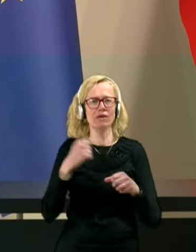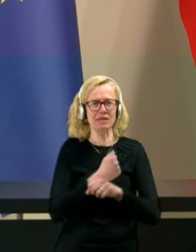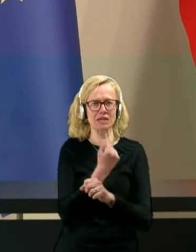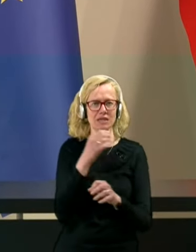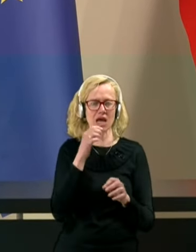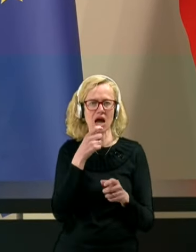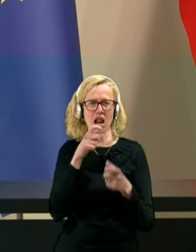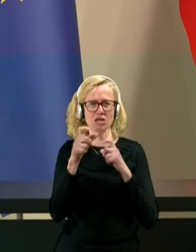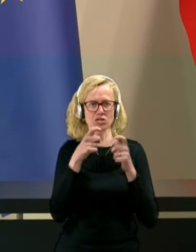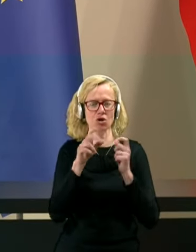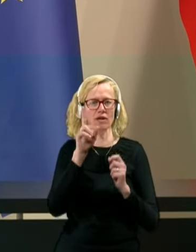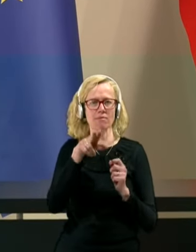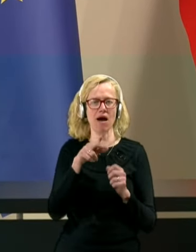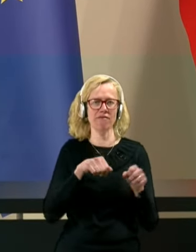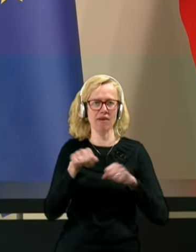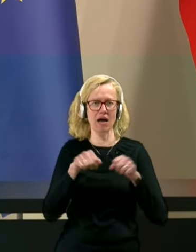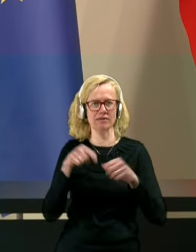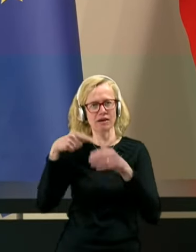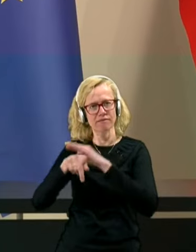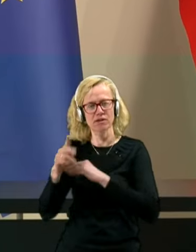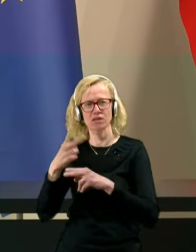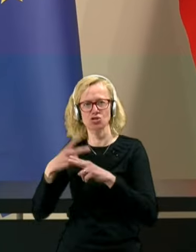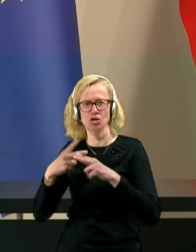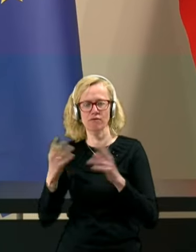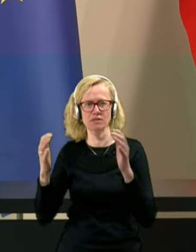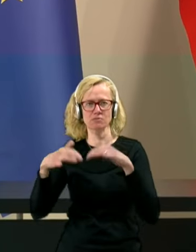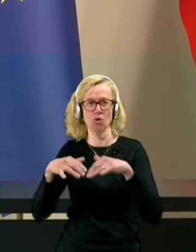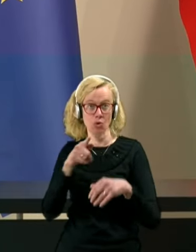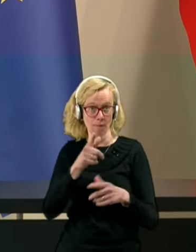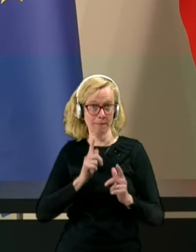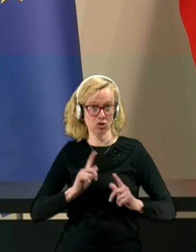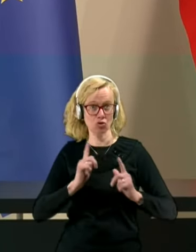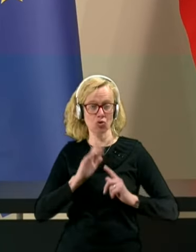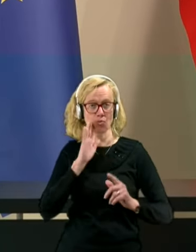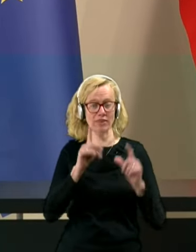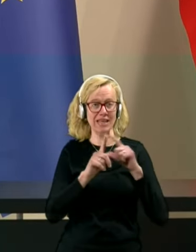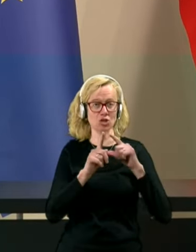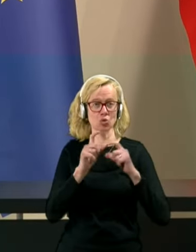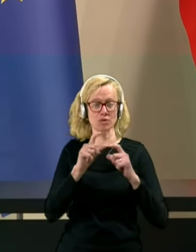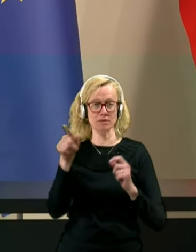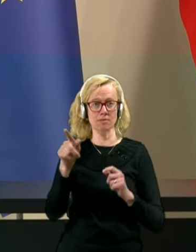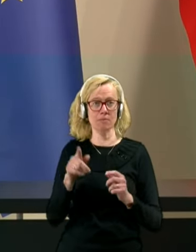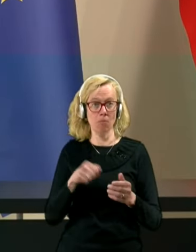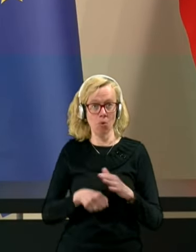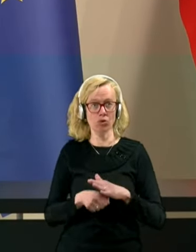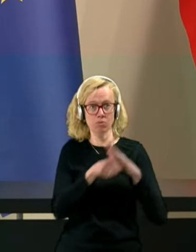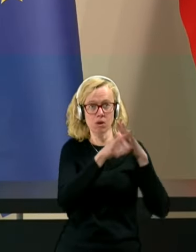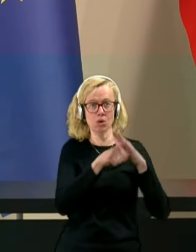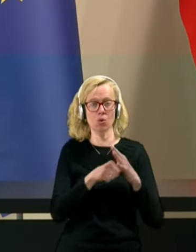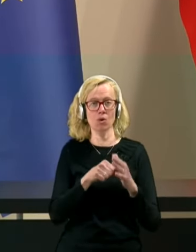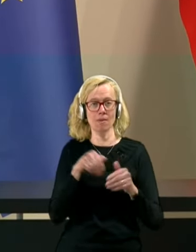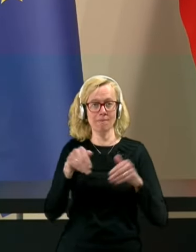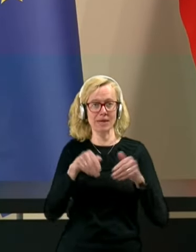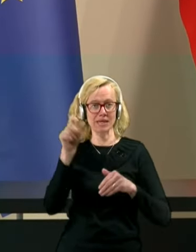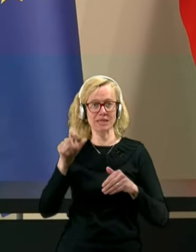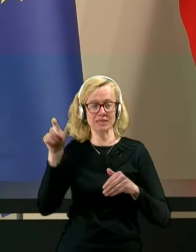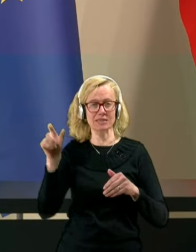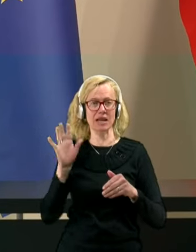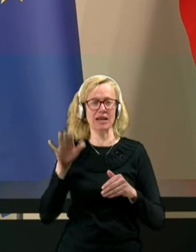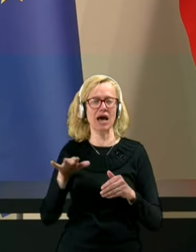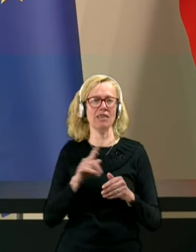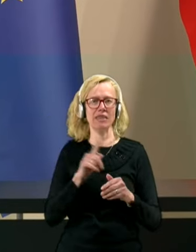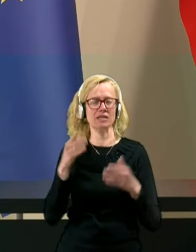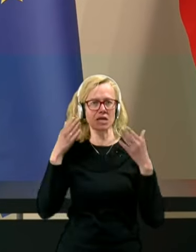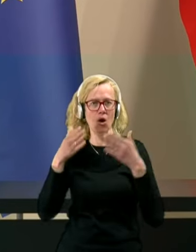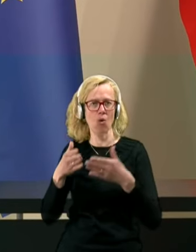državnem zboru, po vašem mnenju. Pričakujete, da bo DESUS podprl tudi ministre na interpelacijah prva